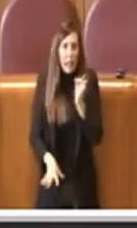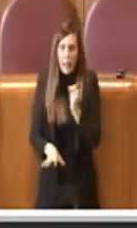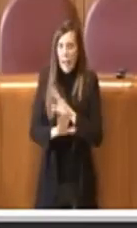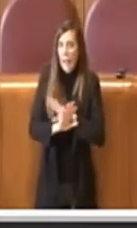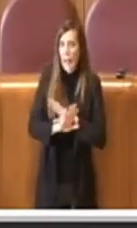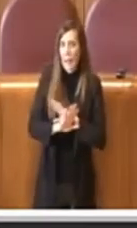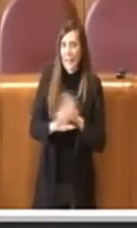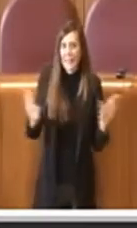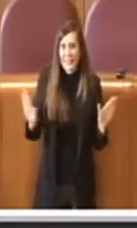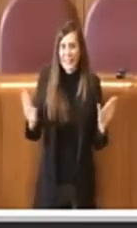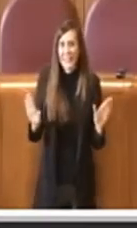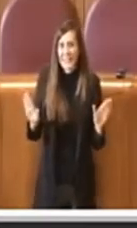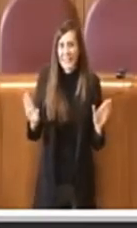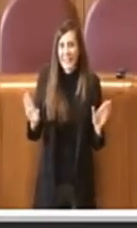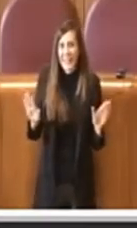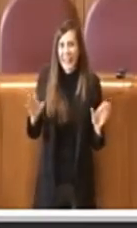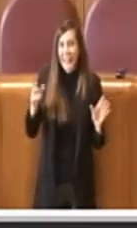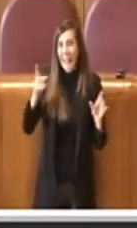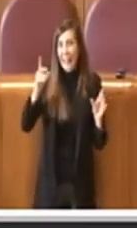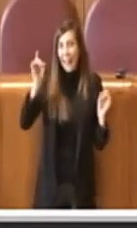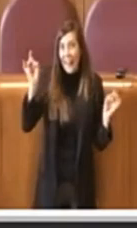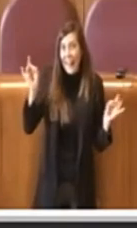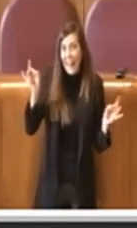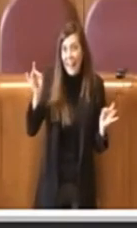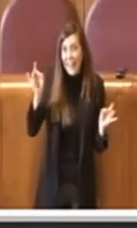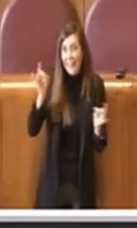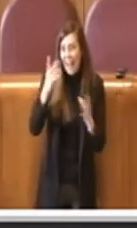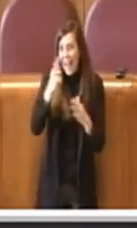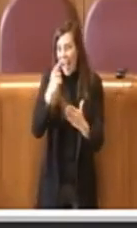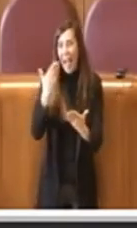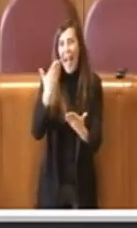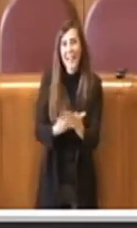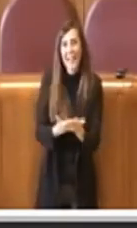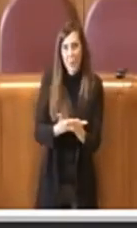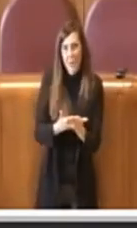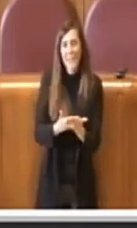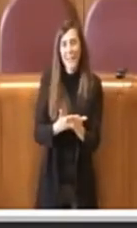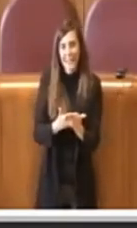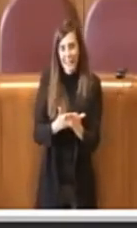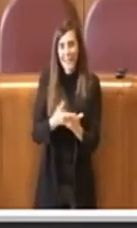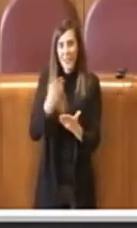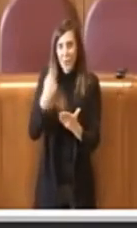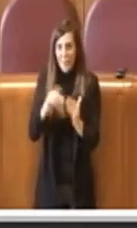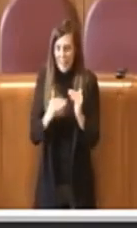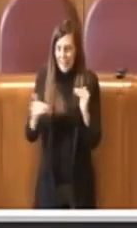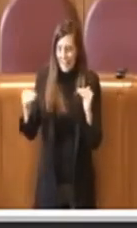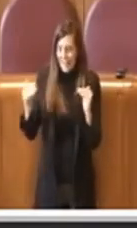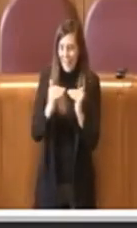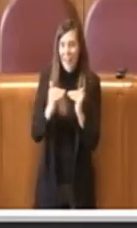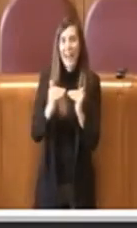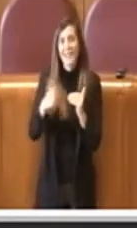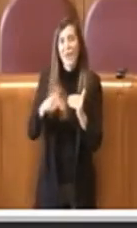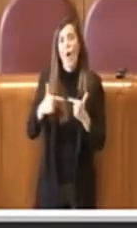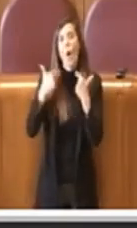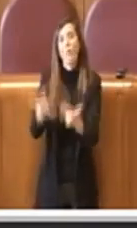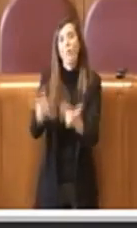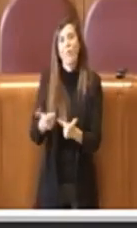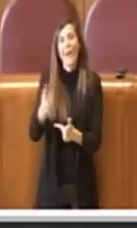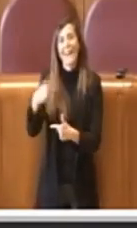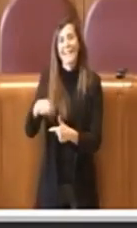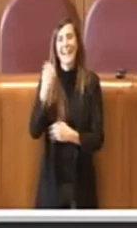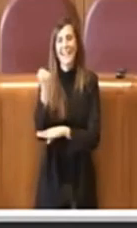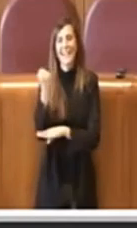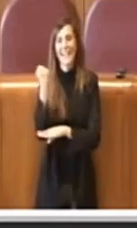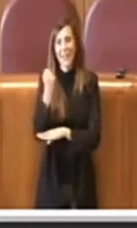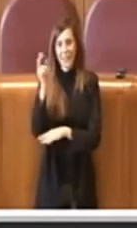eventuale insomma adeguamento dei livelli essenziali di offerta del servizio taxi in situazioni